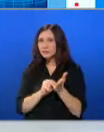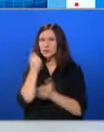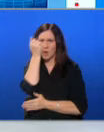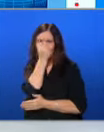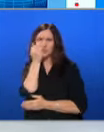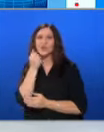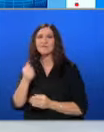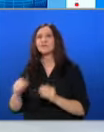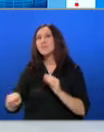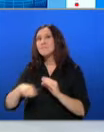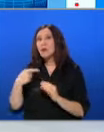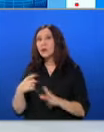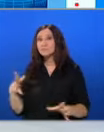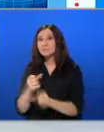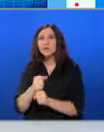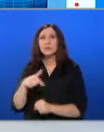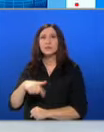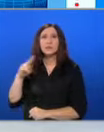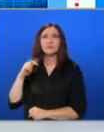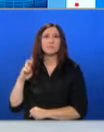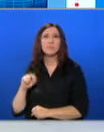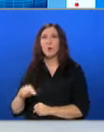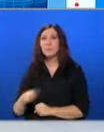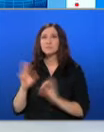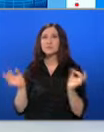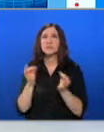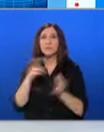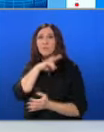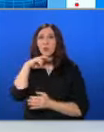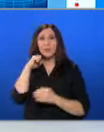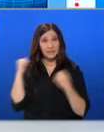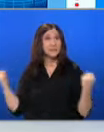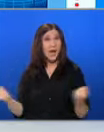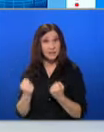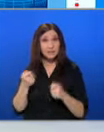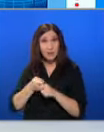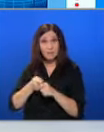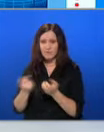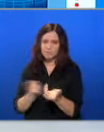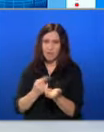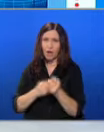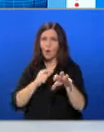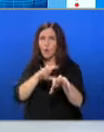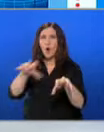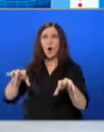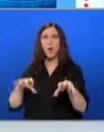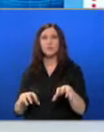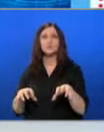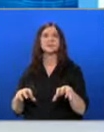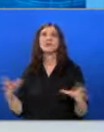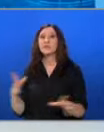заблуждаващи имейли за държа Г.Д.Боб. Специализираната полицайска операция е извършена в няколко области.